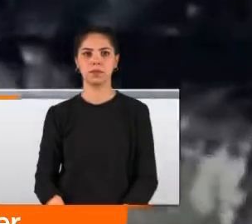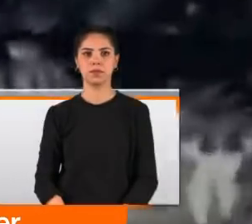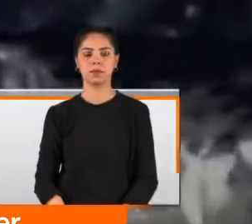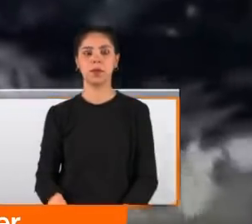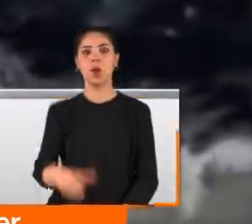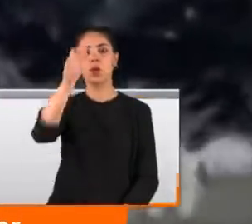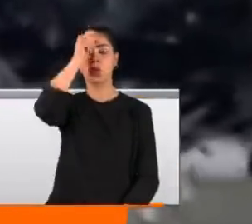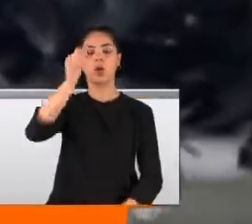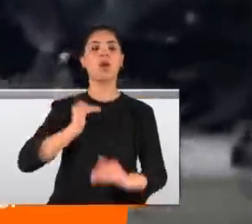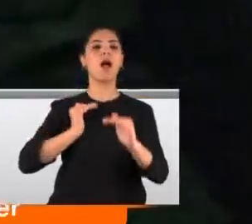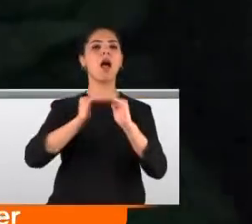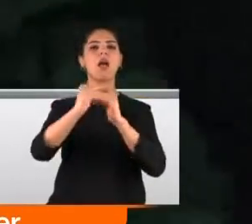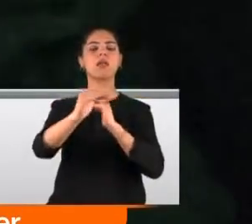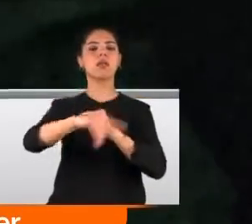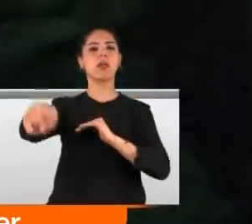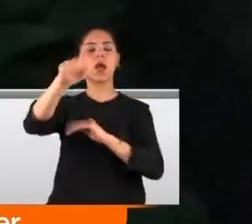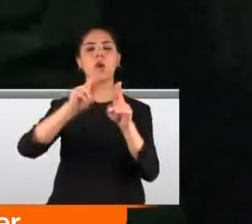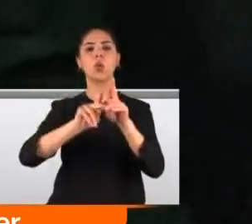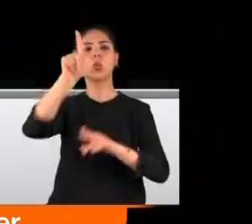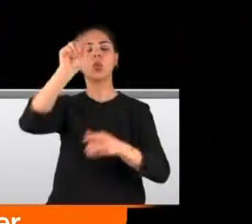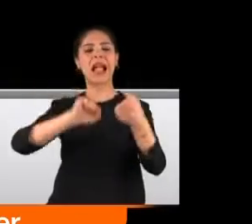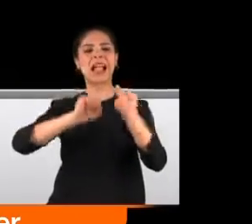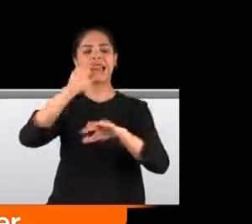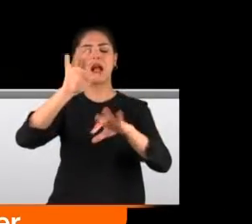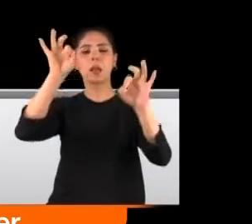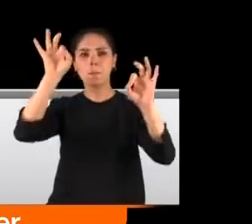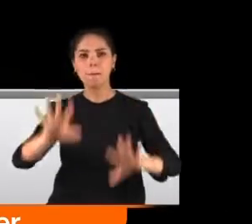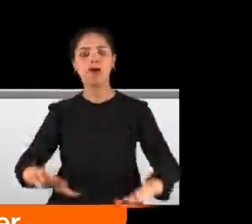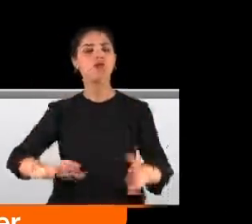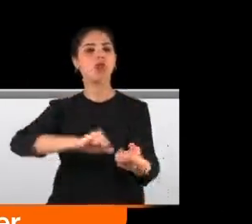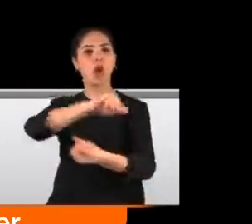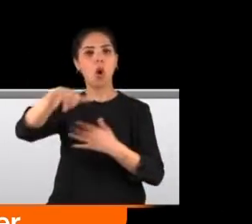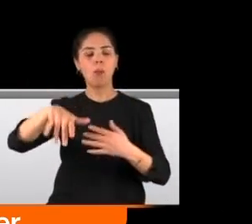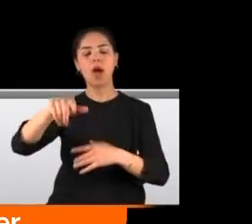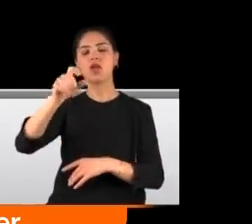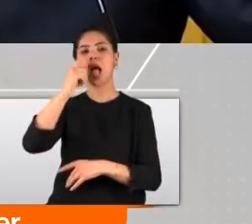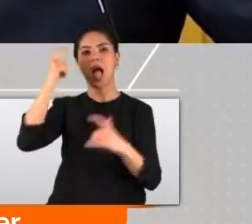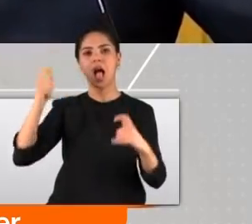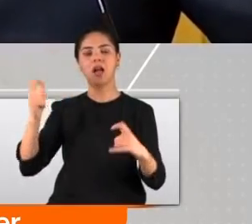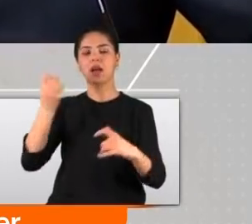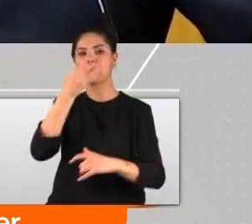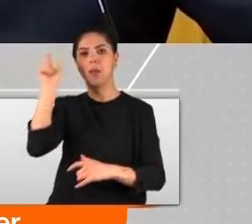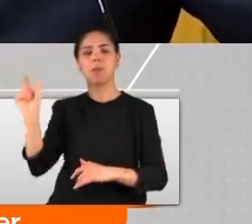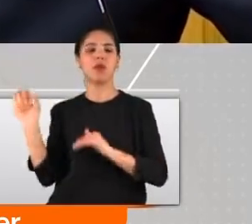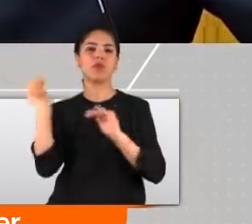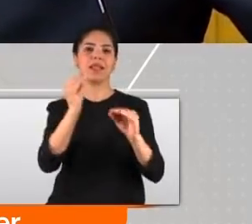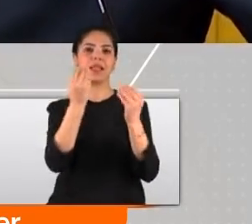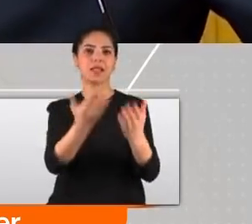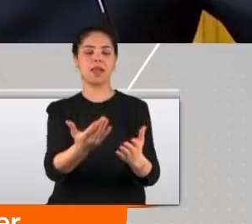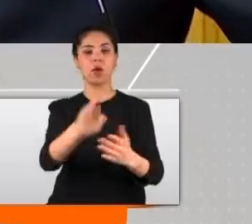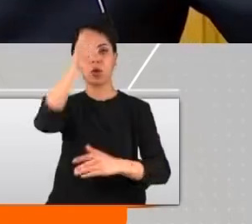Mehmetçin Kuzey Irak'ta teröristlere indirdiği pençeye başkentten bu sözlerle destek verdi. Türk milletinin